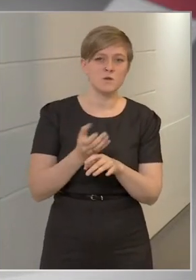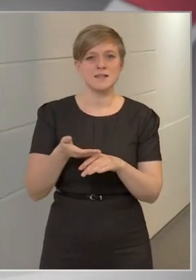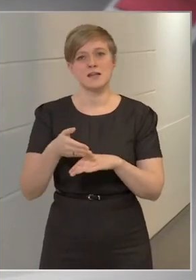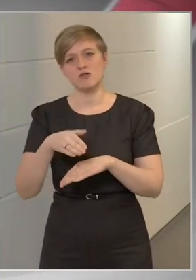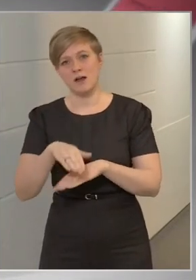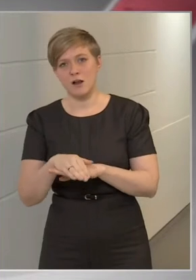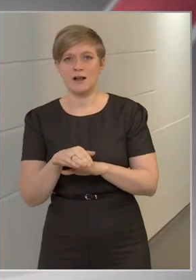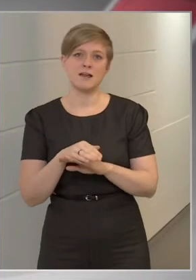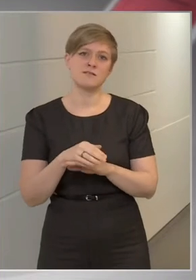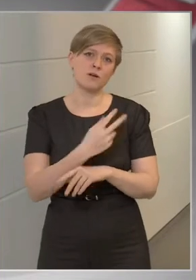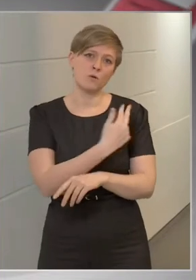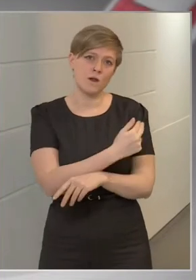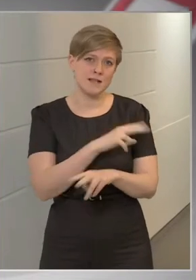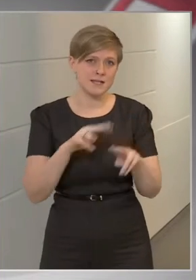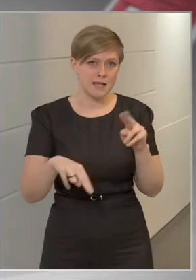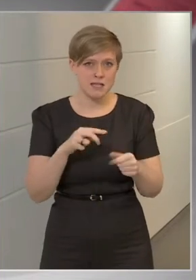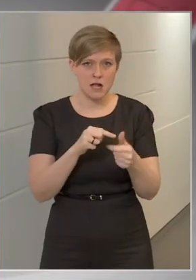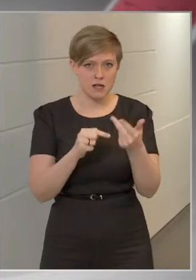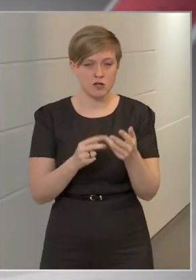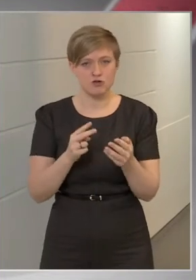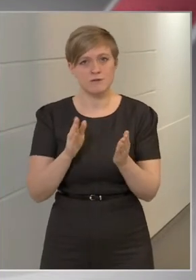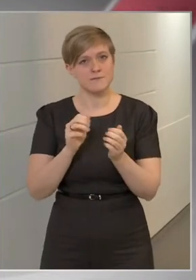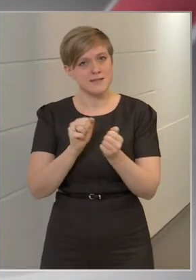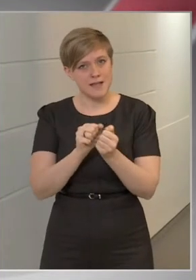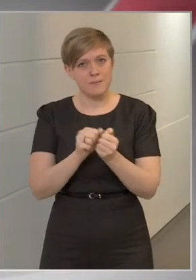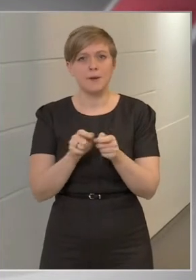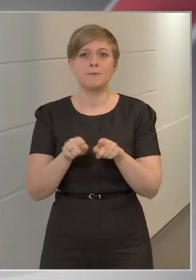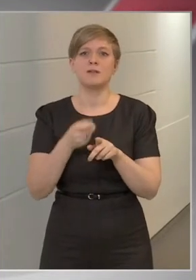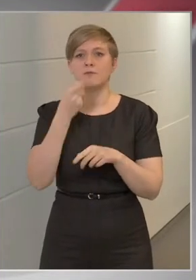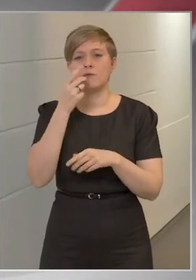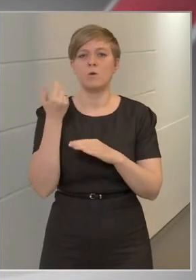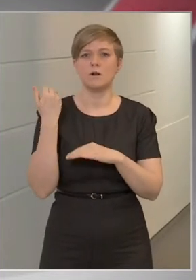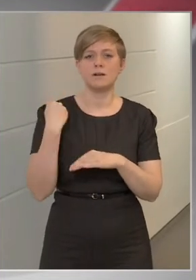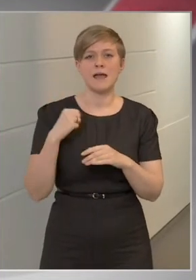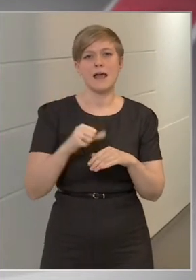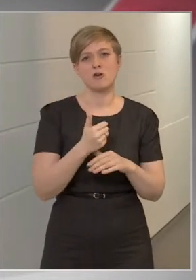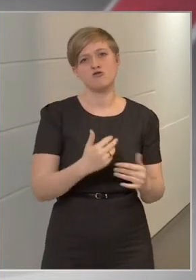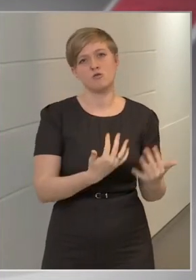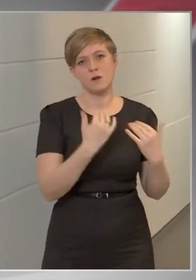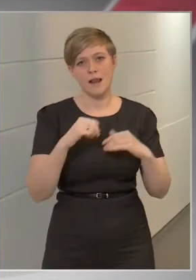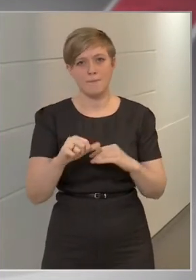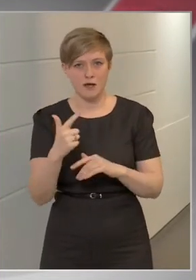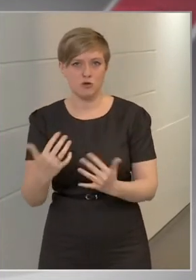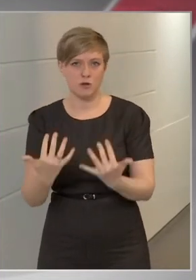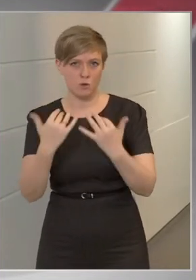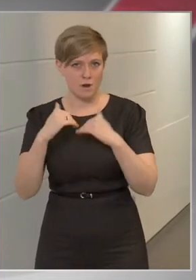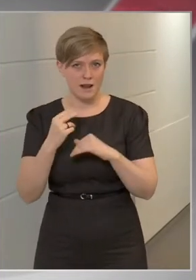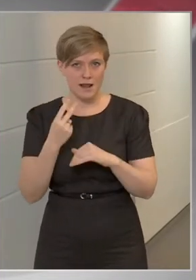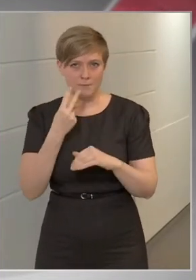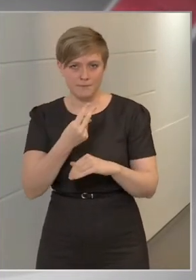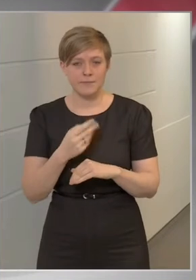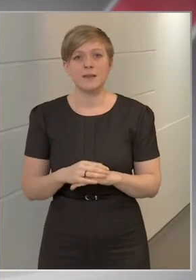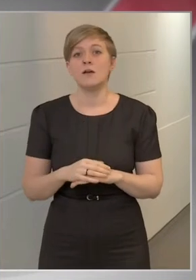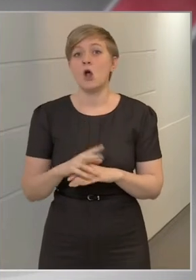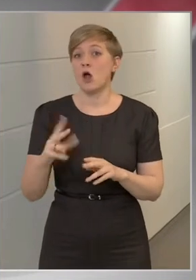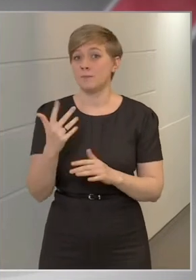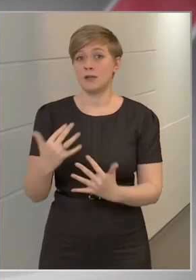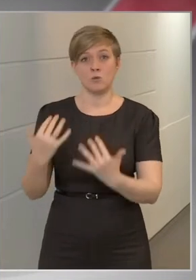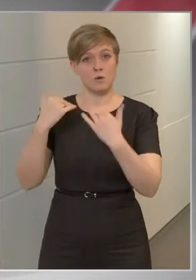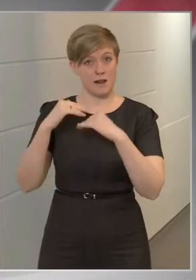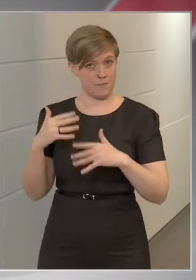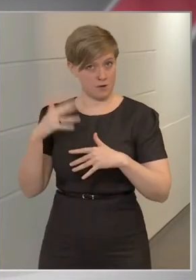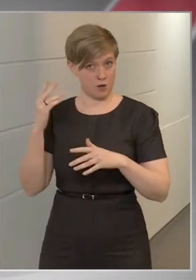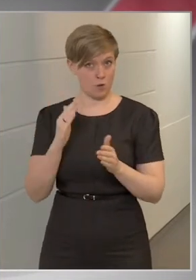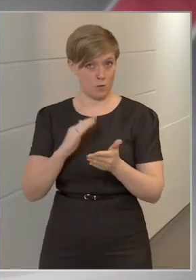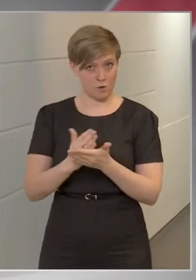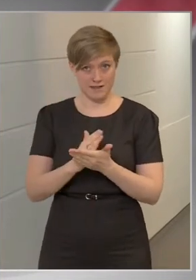kezelése szorulók tekintetében, mint amit az első két hullám esetében megtapasztaltunk. A harmadik hullám még nagyobb kockázatot jelent, mint